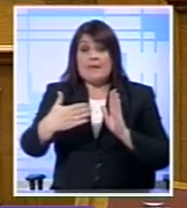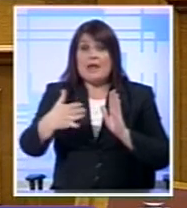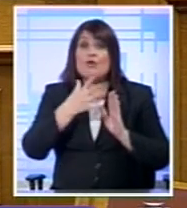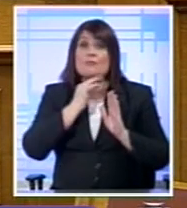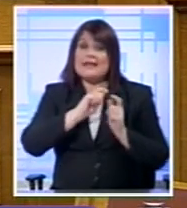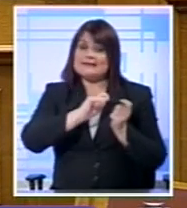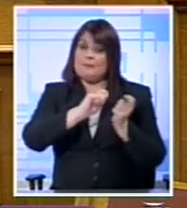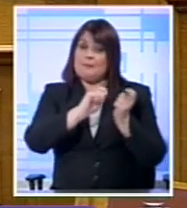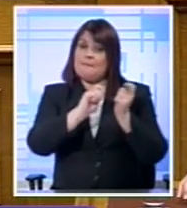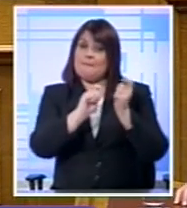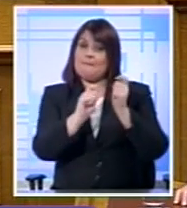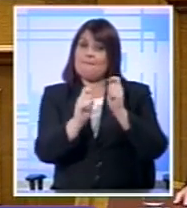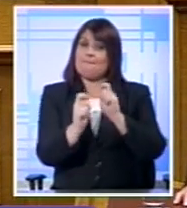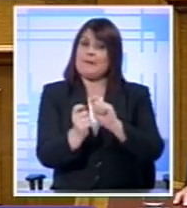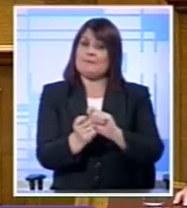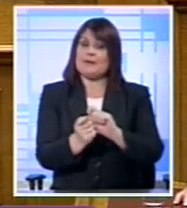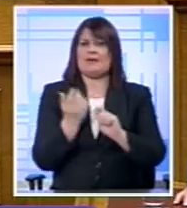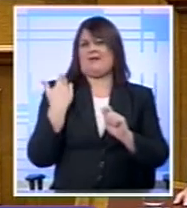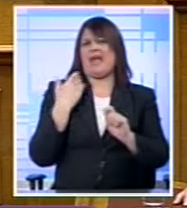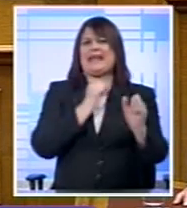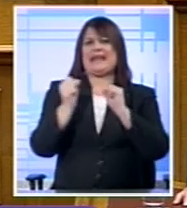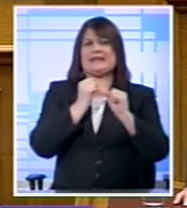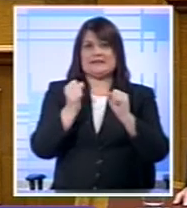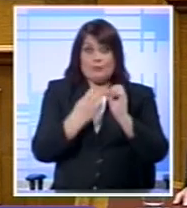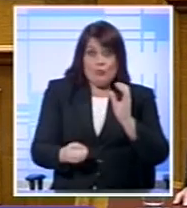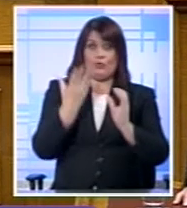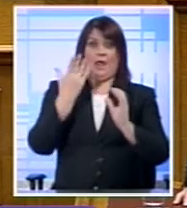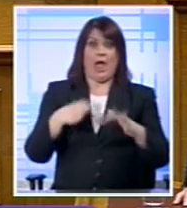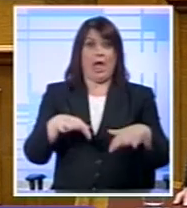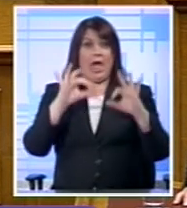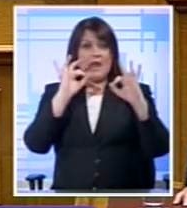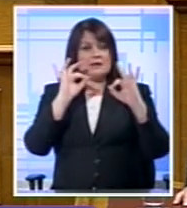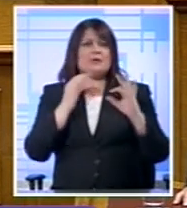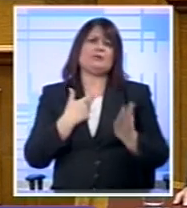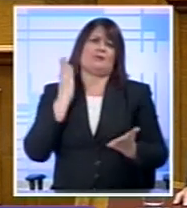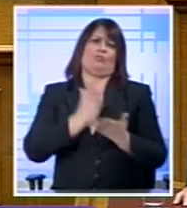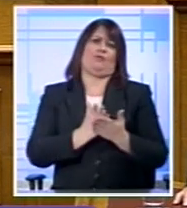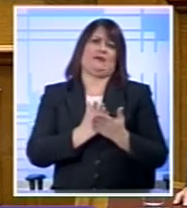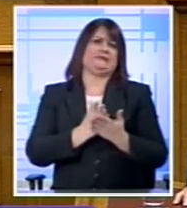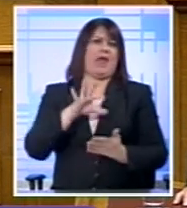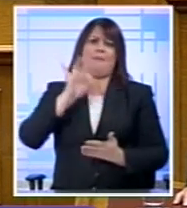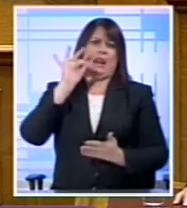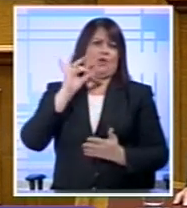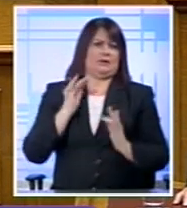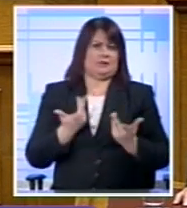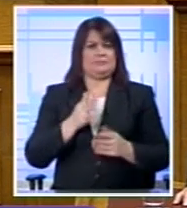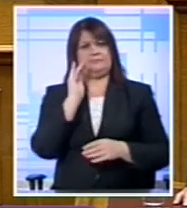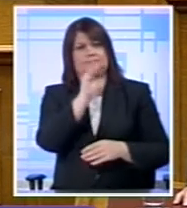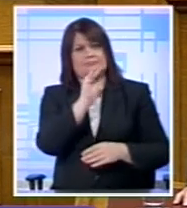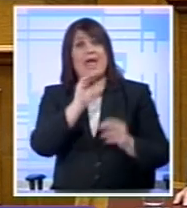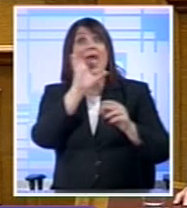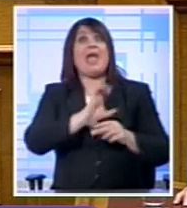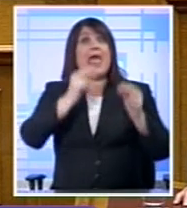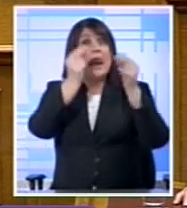Όταν πρώτα ξεκίνησε η κρίση Κάναμε τις επιλογές μας Ζητήσαμε ευρωπαϊκή λύση